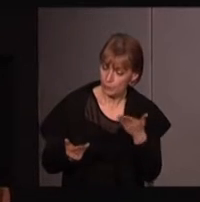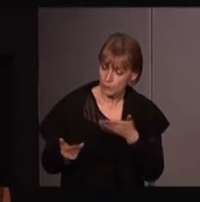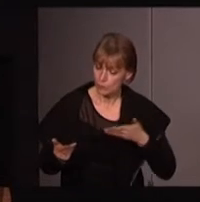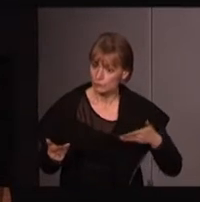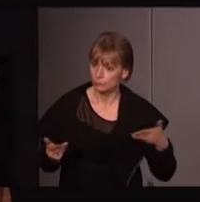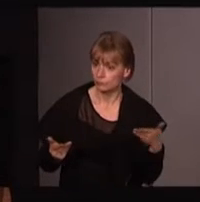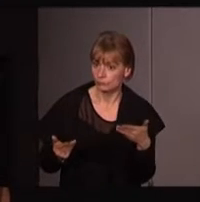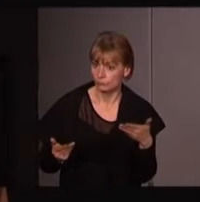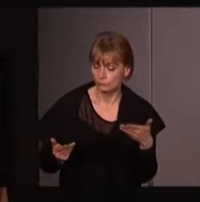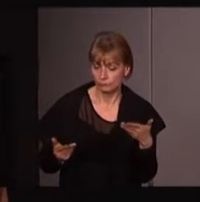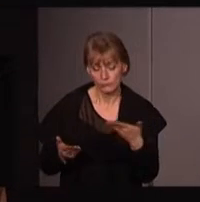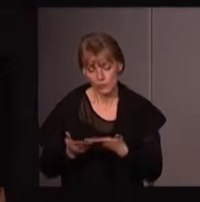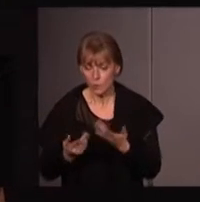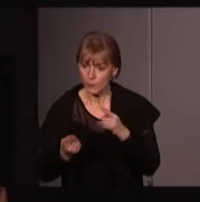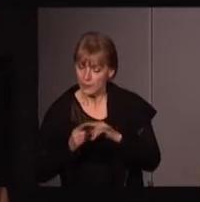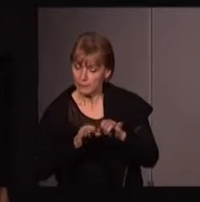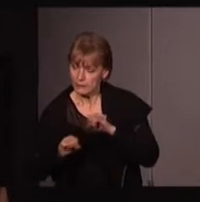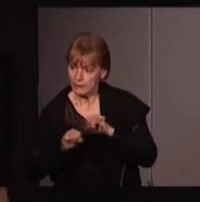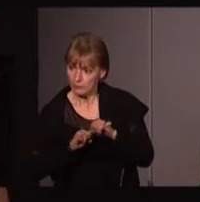manière active, de manière dynamique,